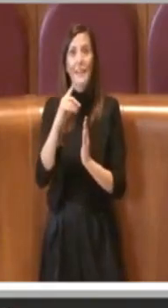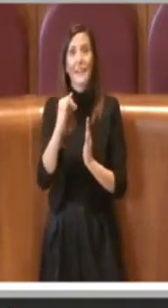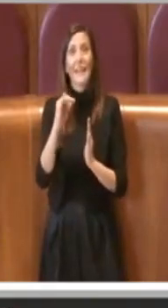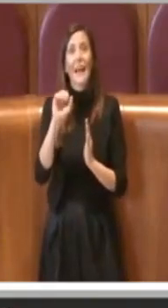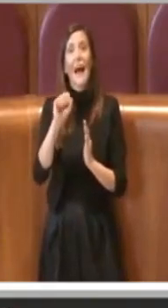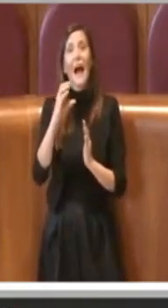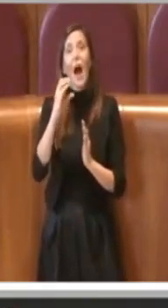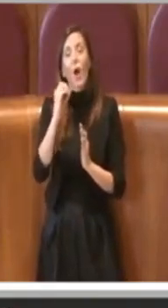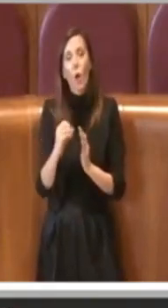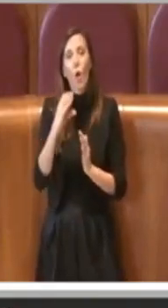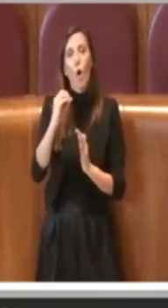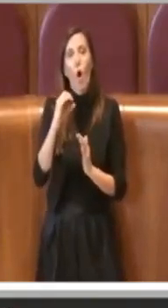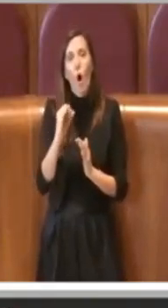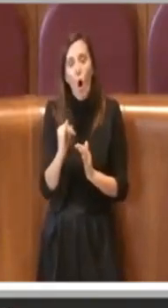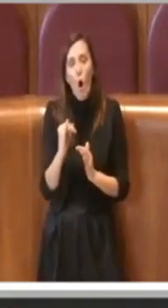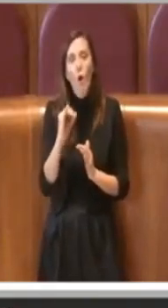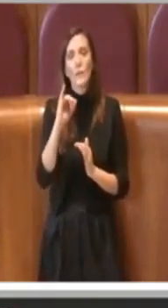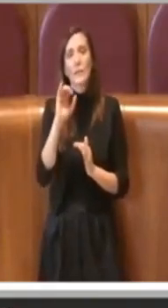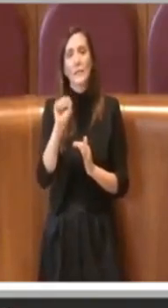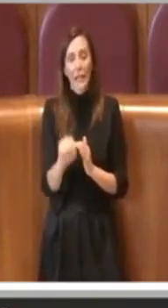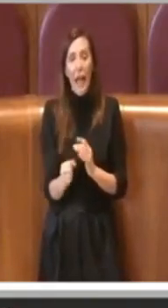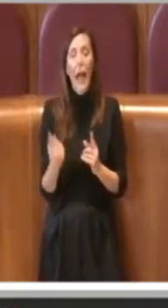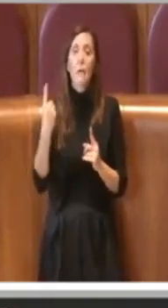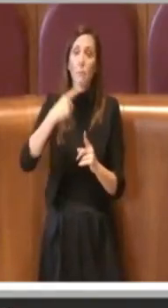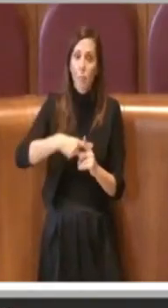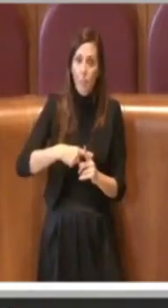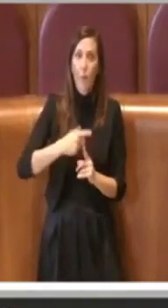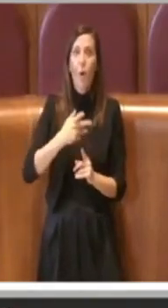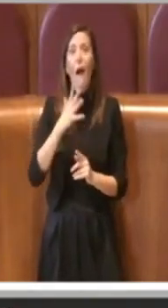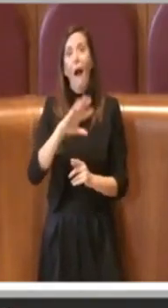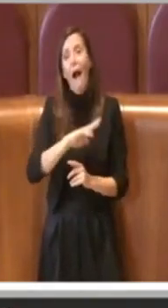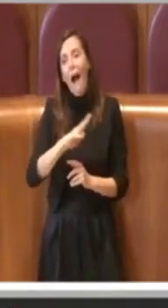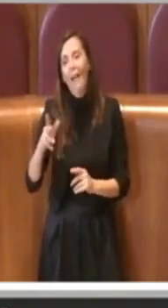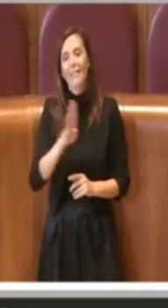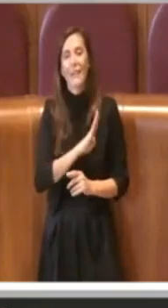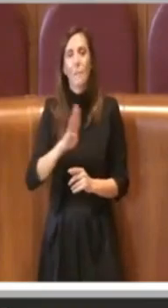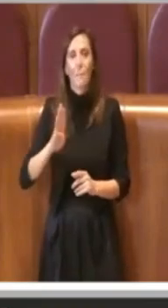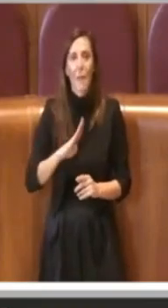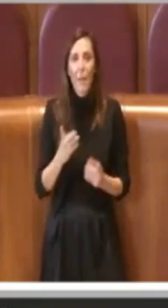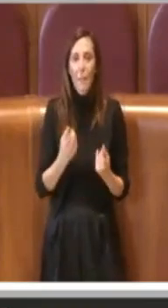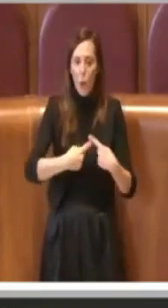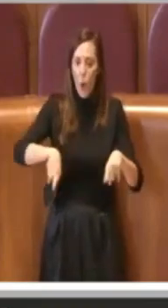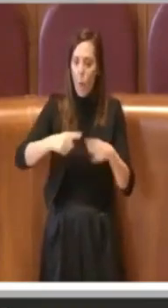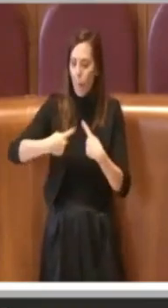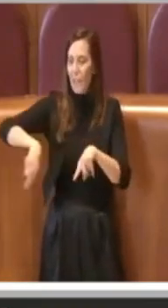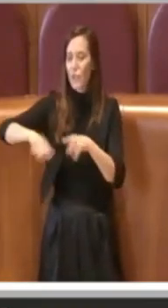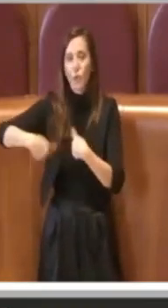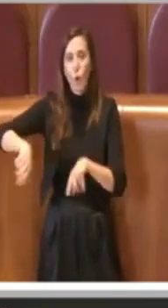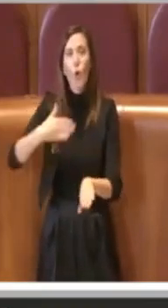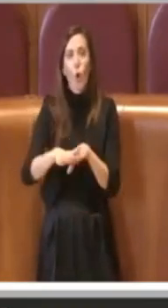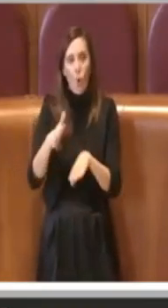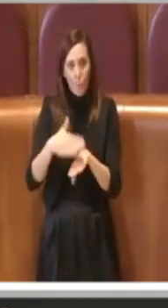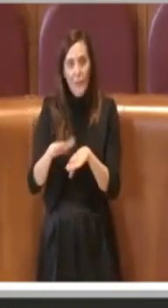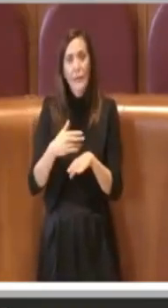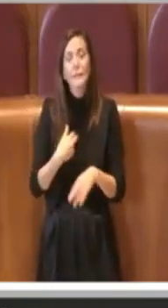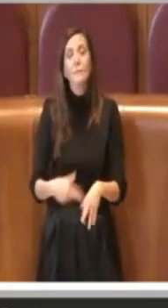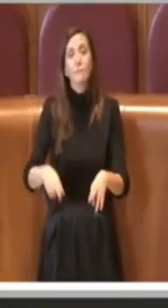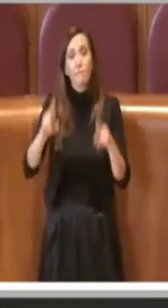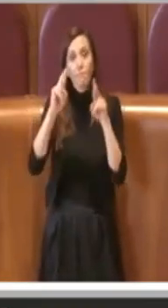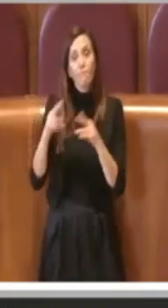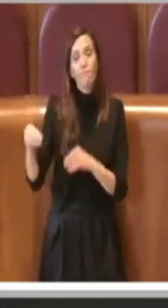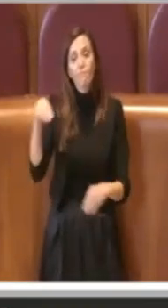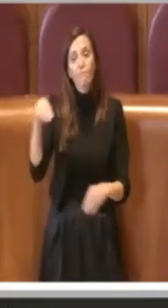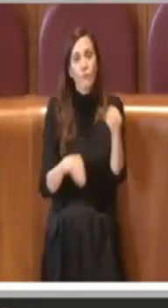Coglia, ma firmata anche dagli altri membri delle commissioni competenti, venga discussa quanto prima, presidente, perché